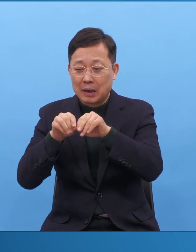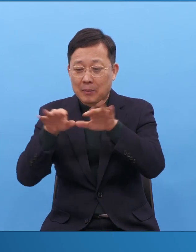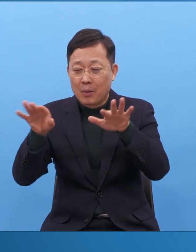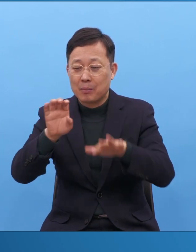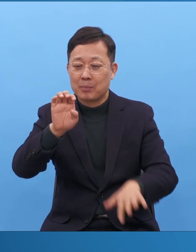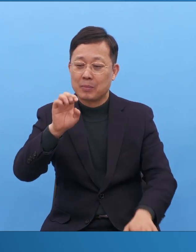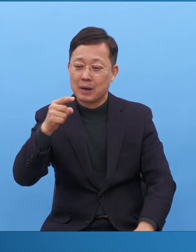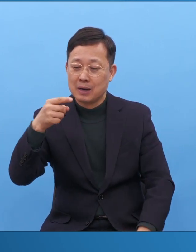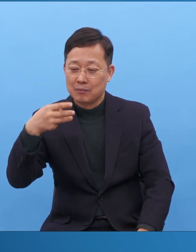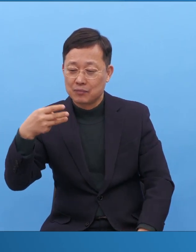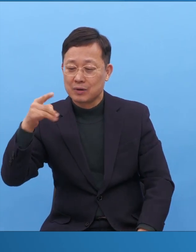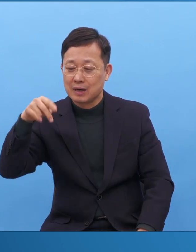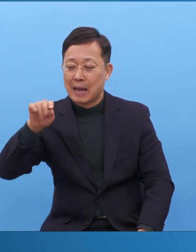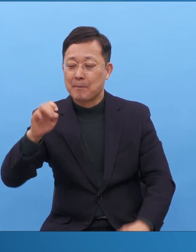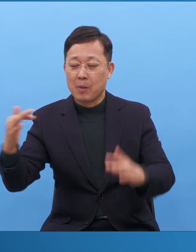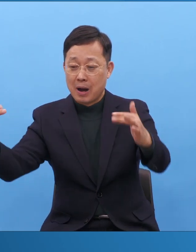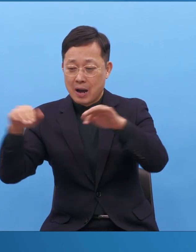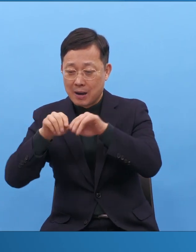그렇죠.